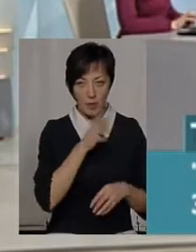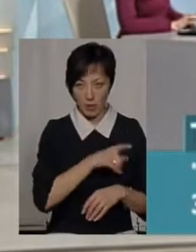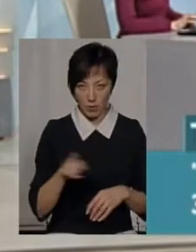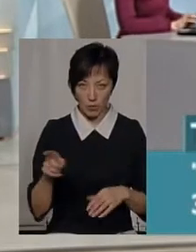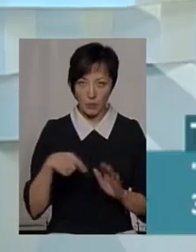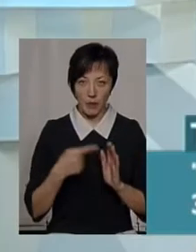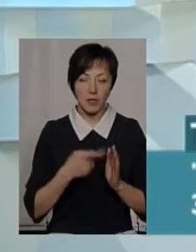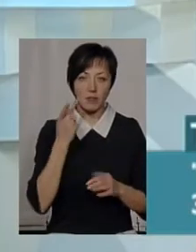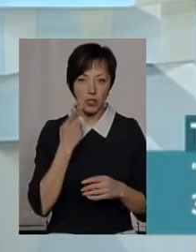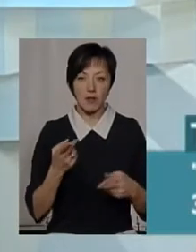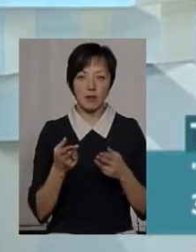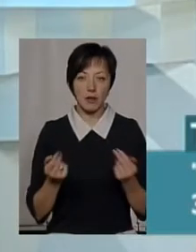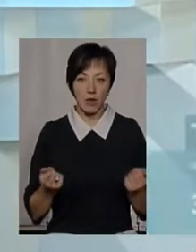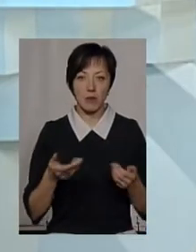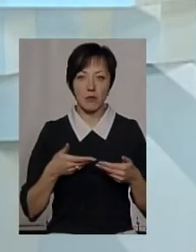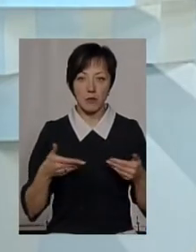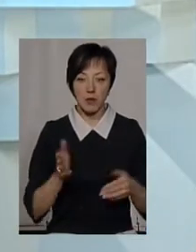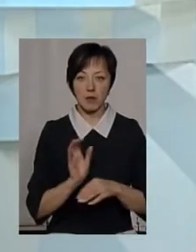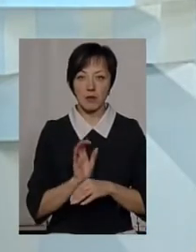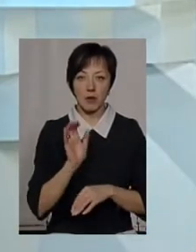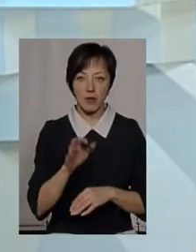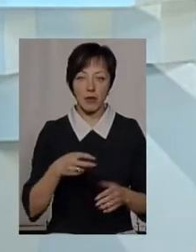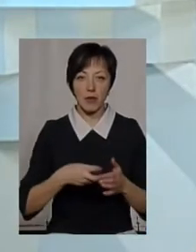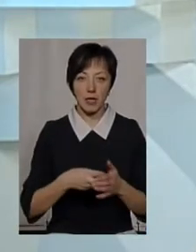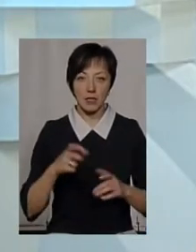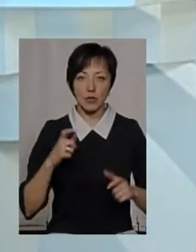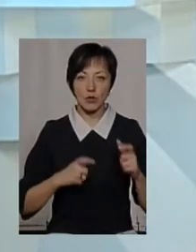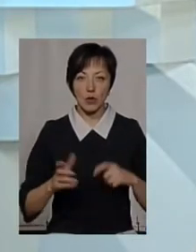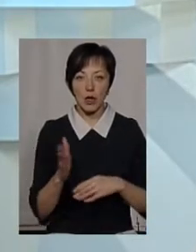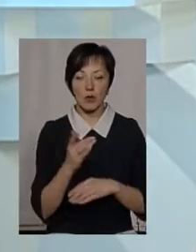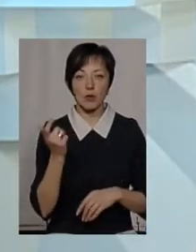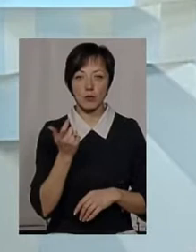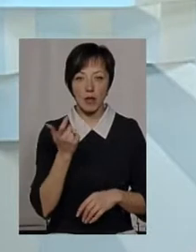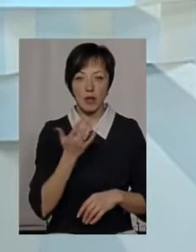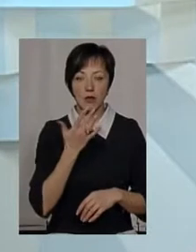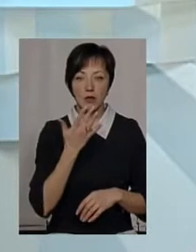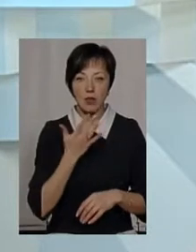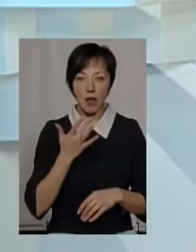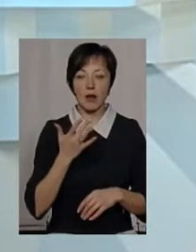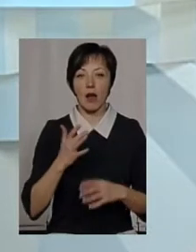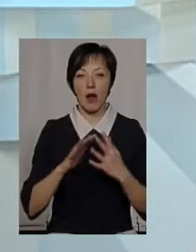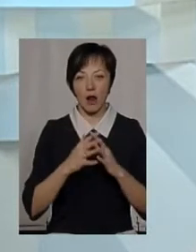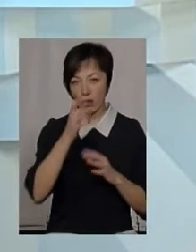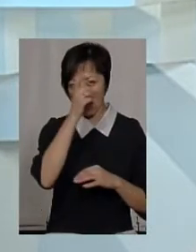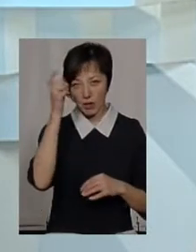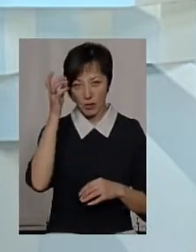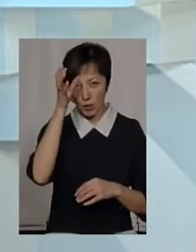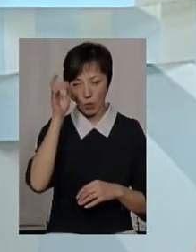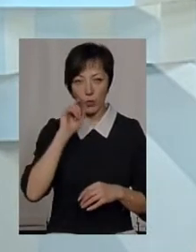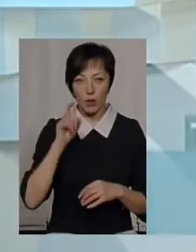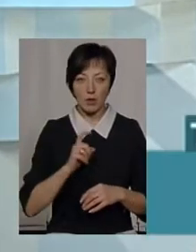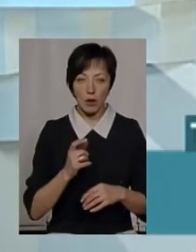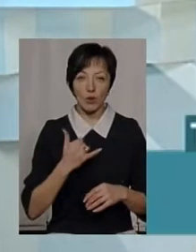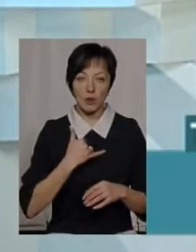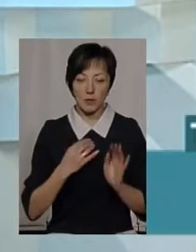періоди? Зазвичай так. Ми направляємо лист на Інститут рябного господарства Національної аграрної академії наук України. І